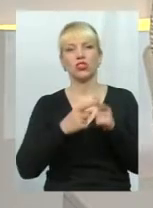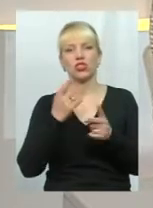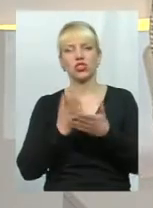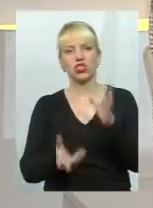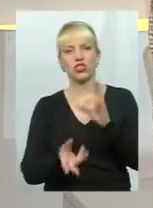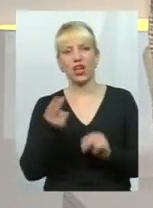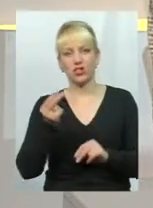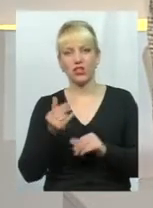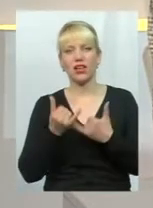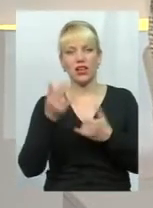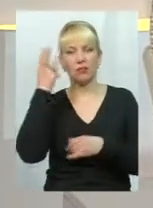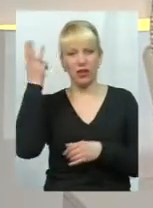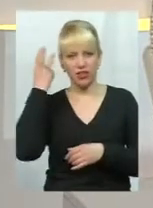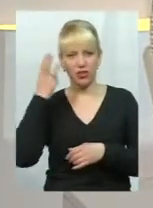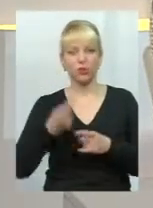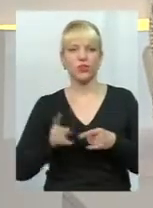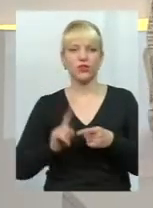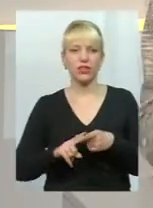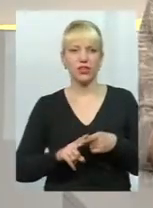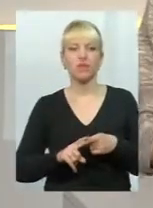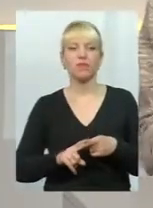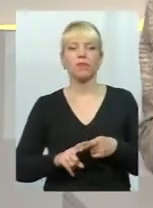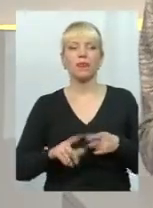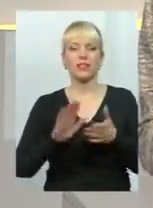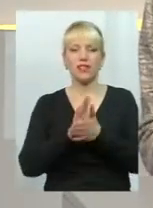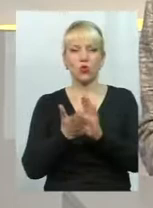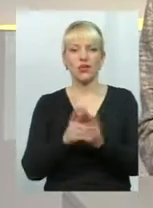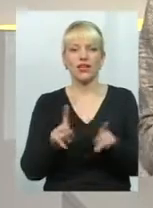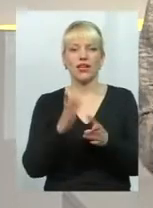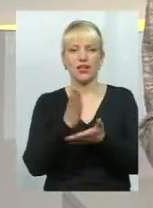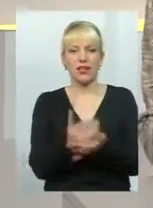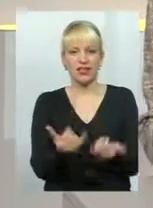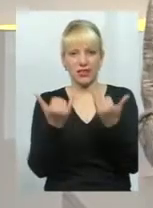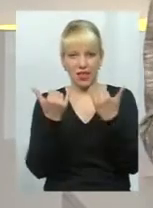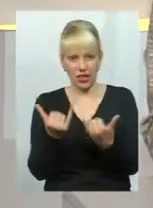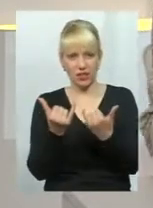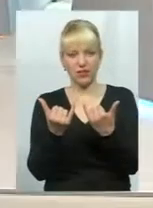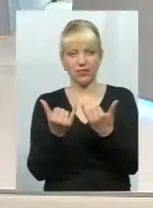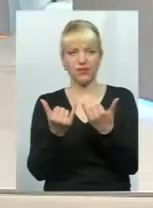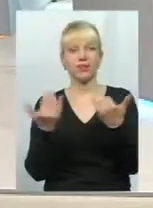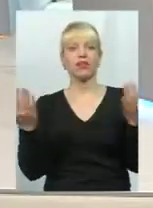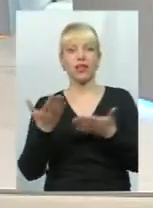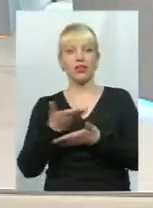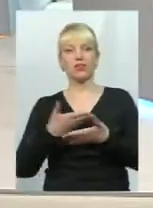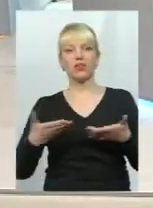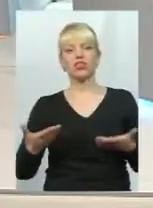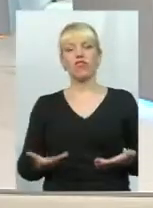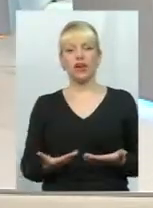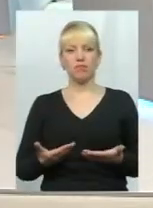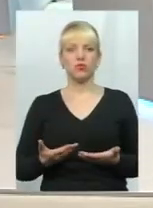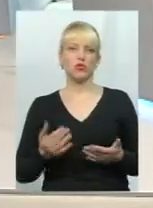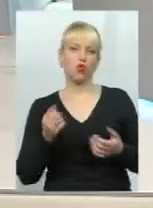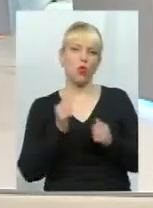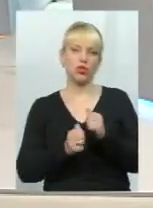шанс Хмельницького в цих координатах, в тій ситуації, яка є зараз, в якій живе кожен підприємець,